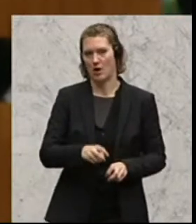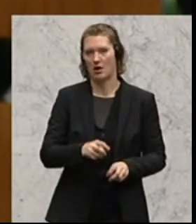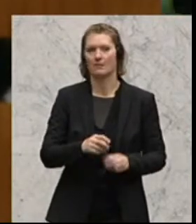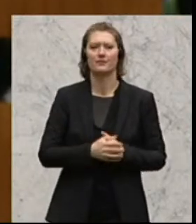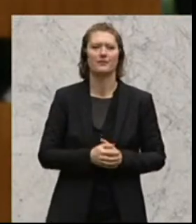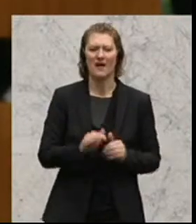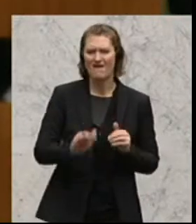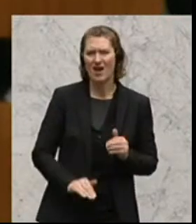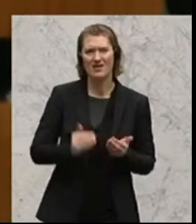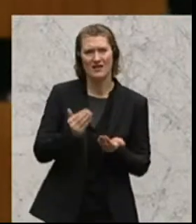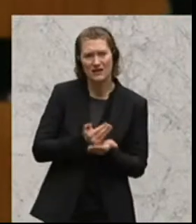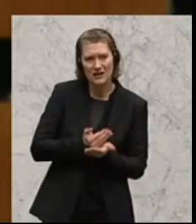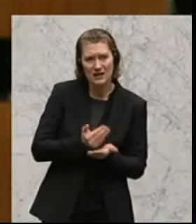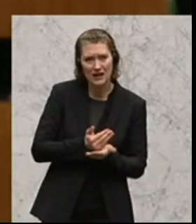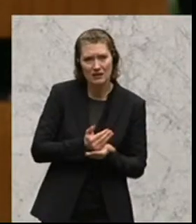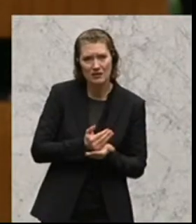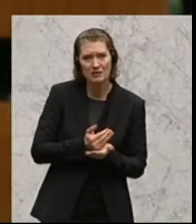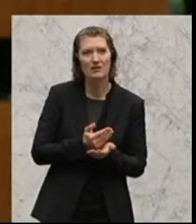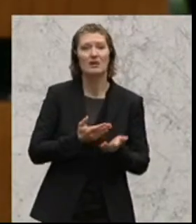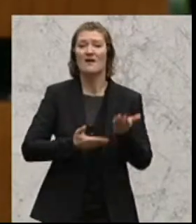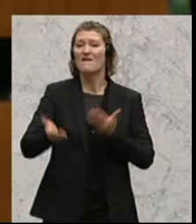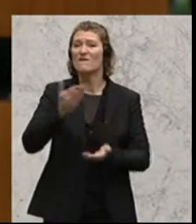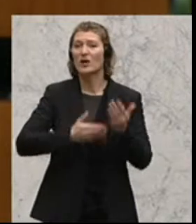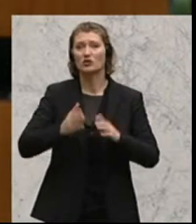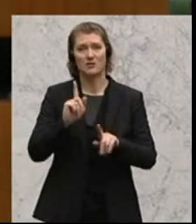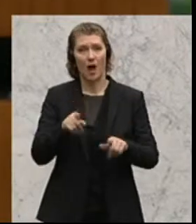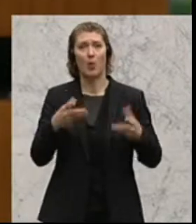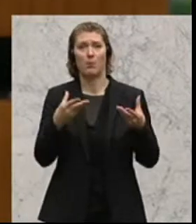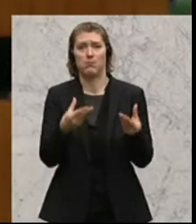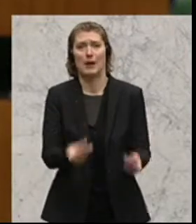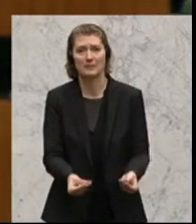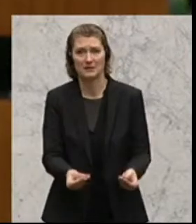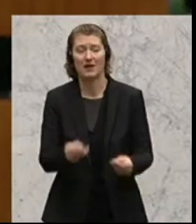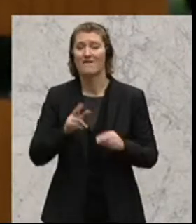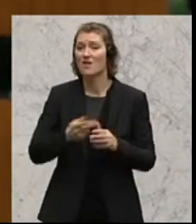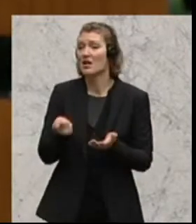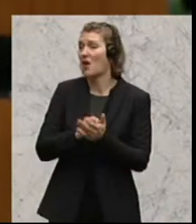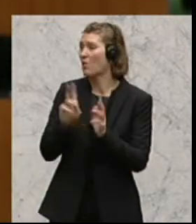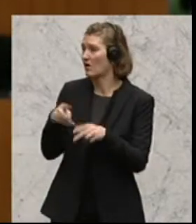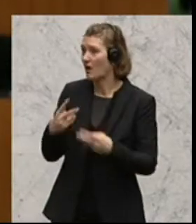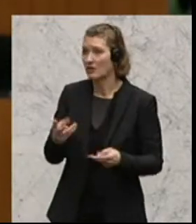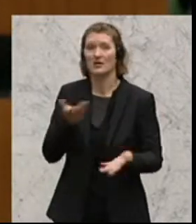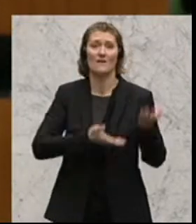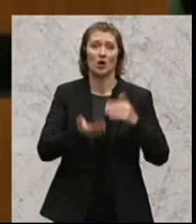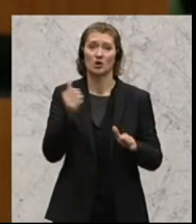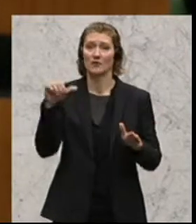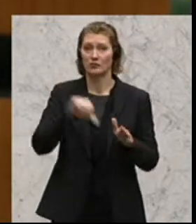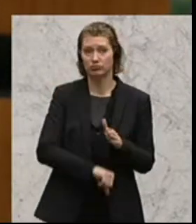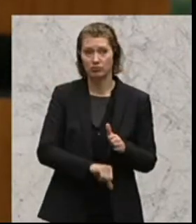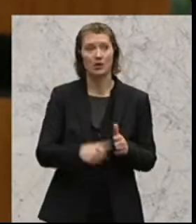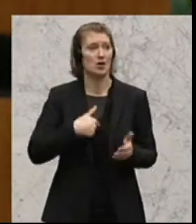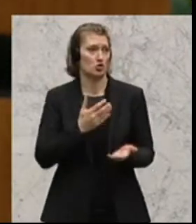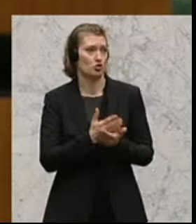Niedere Einkommen hemmen das Wirtschaftswachstum, wenn die Menschen keine Kraftkraft haben. Und ich habe jetzt